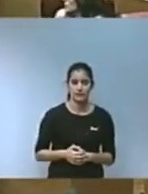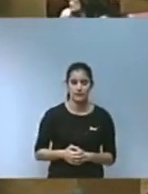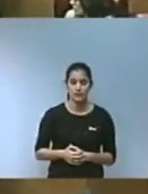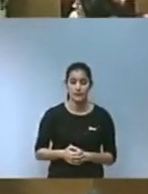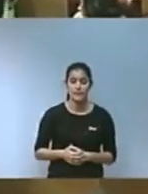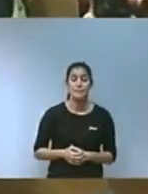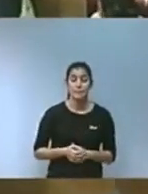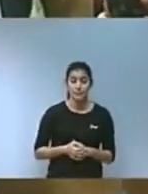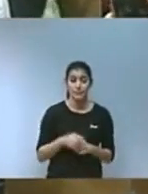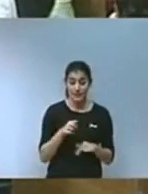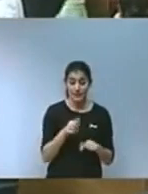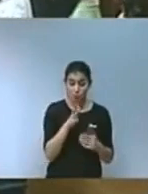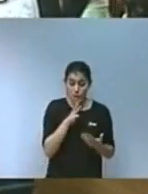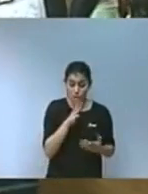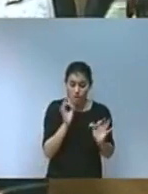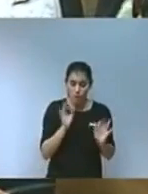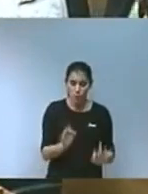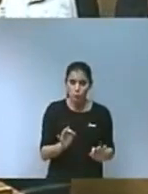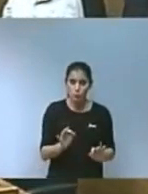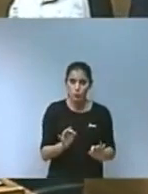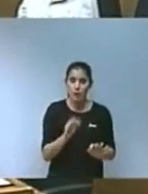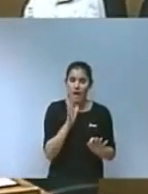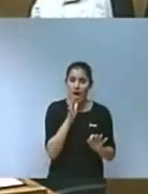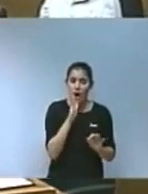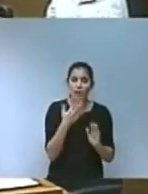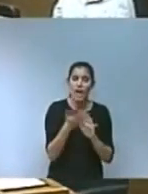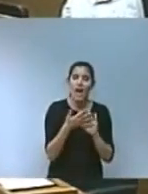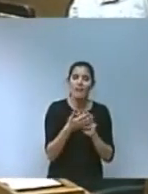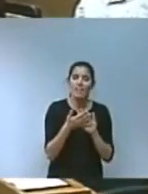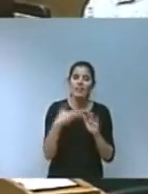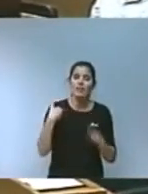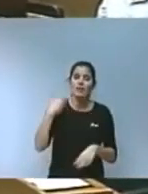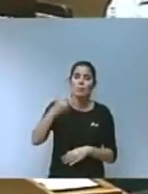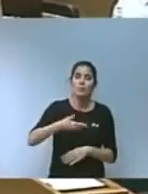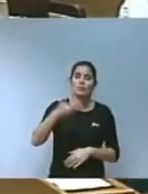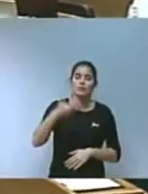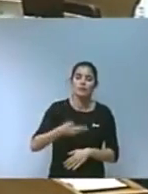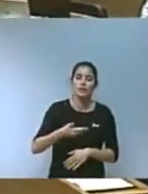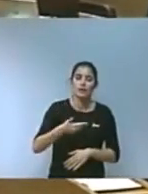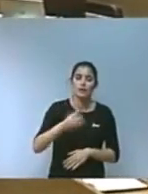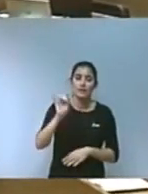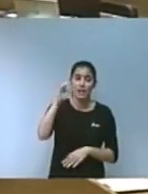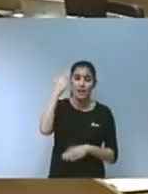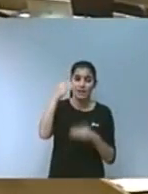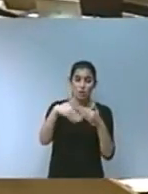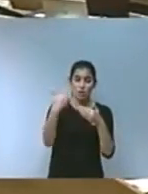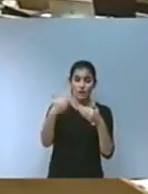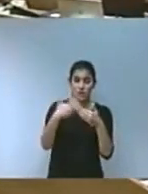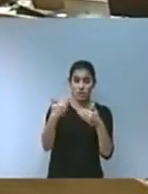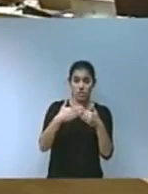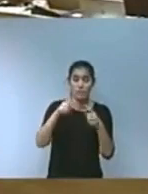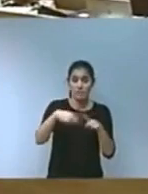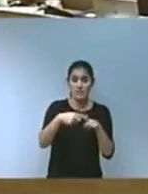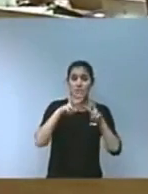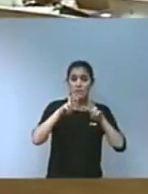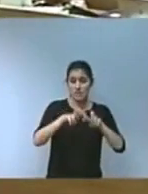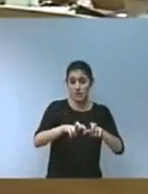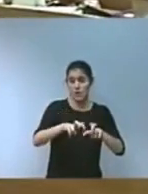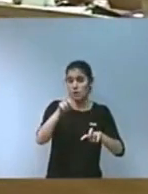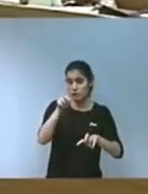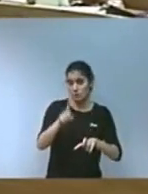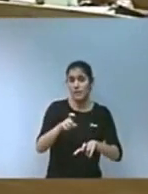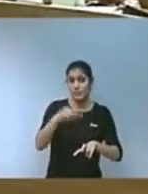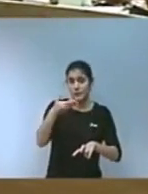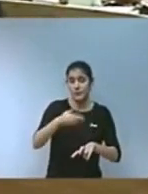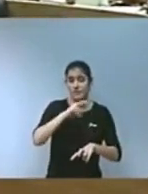precisament ara on tocaria parlar de la importància de la innovació i la investigació vull reconèixer